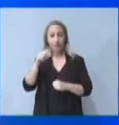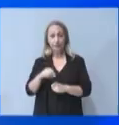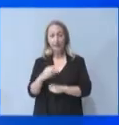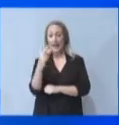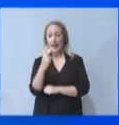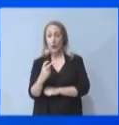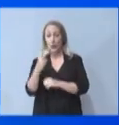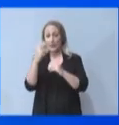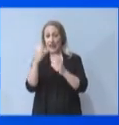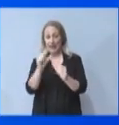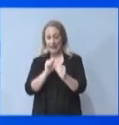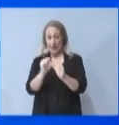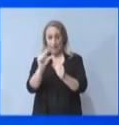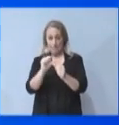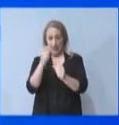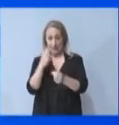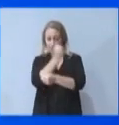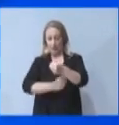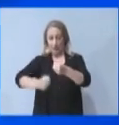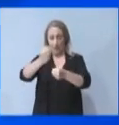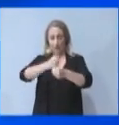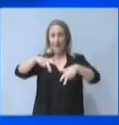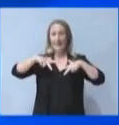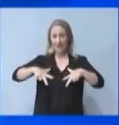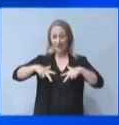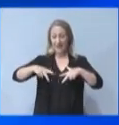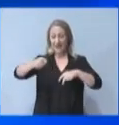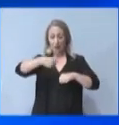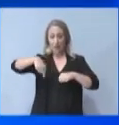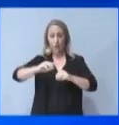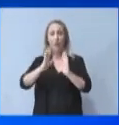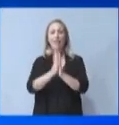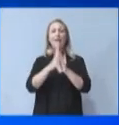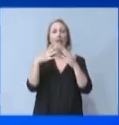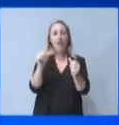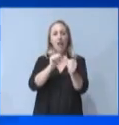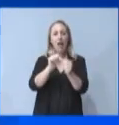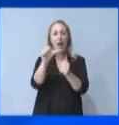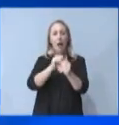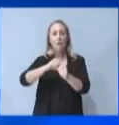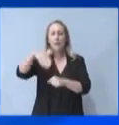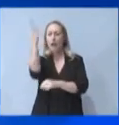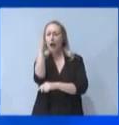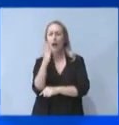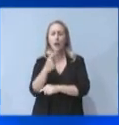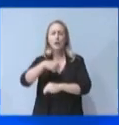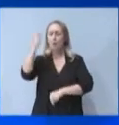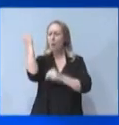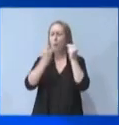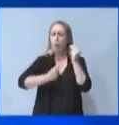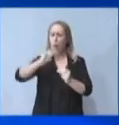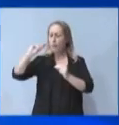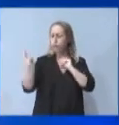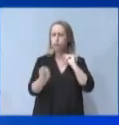26 μήνες της διακυβέρνησής μας ήταν μήνες κρίσεων και μεγάλων προκλήσεων. Κι